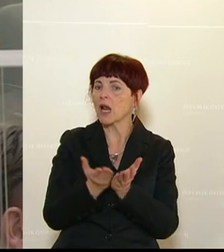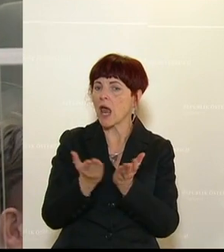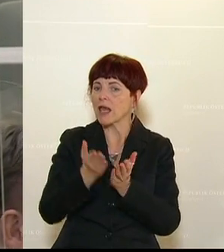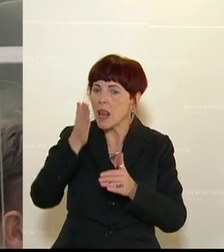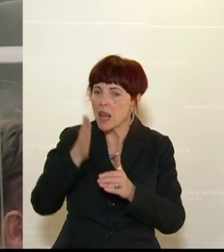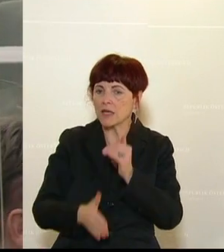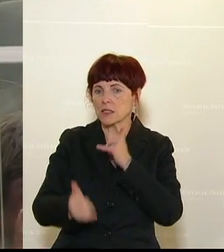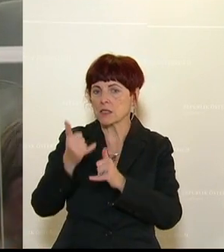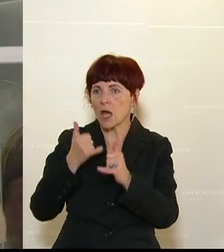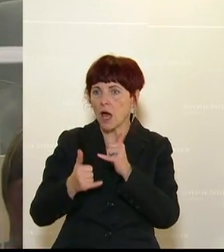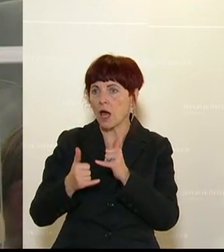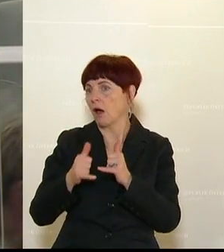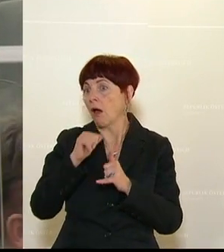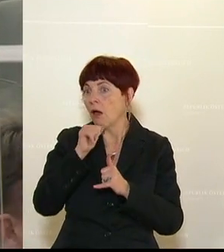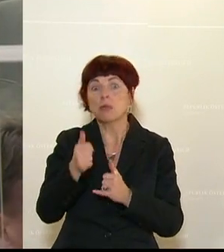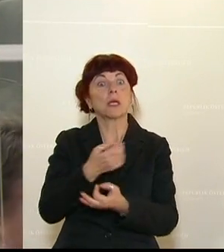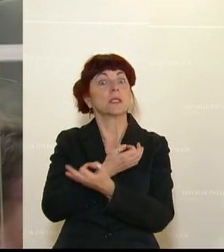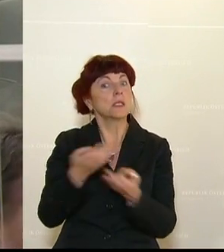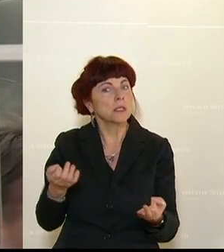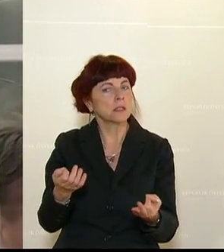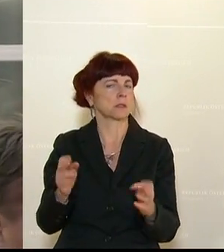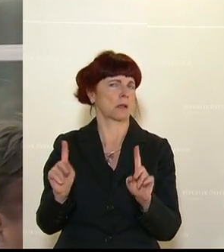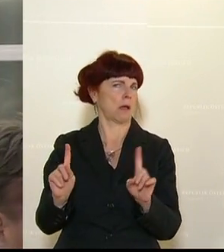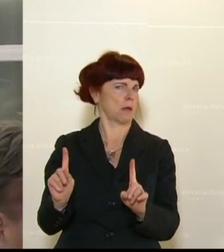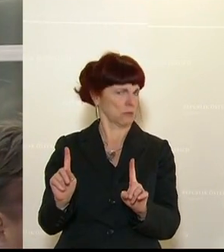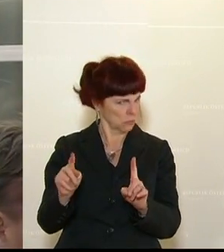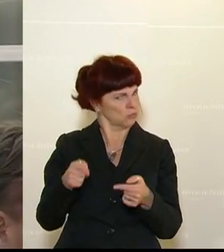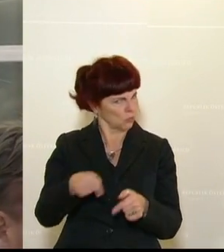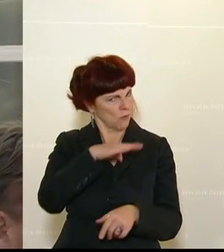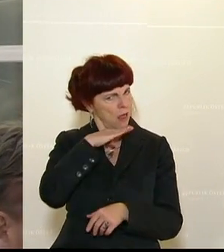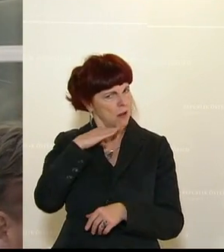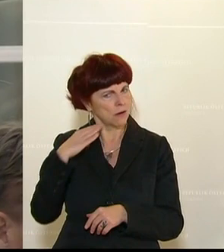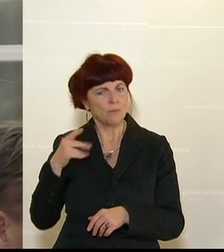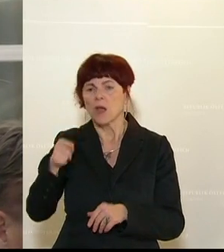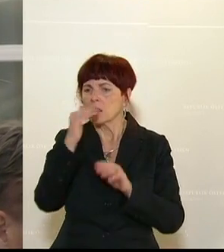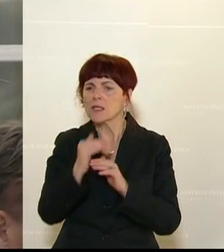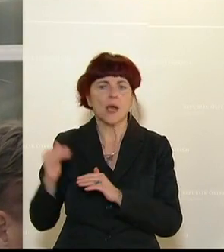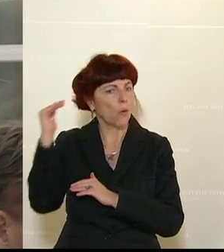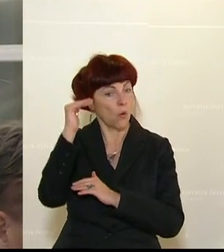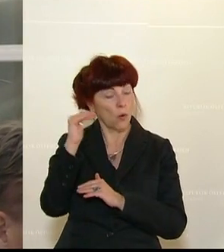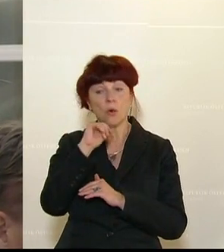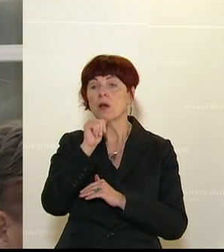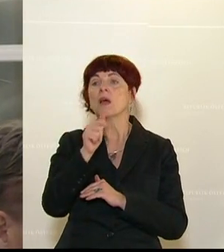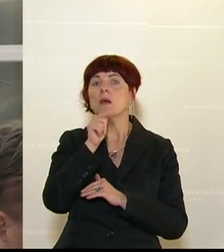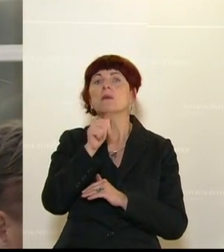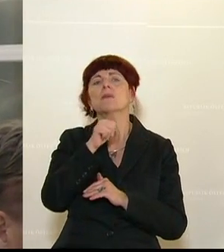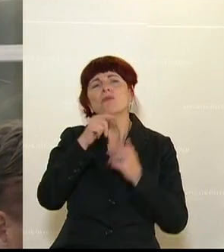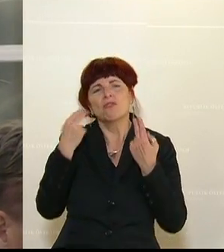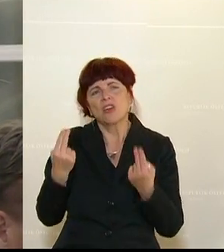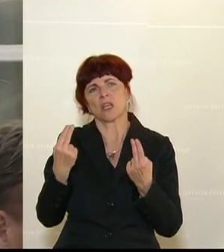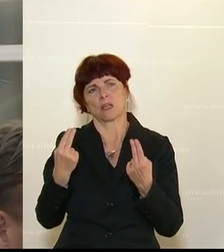nicht nichts. Diese Erhöhung ist so aus vielerlei Gesichtspunkten nicht nur wichtig, sondern unerlässlich gewesen.